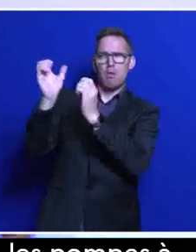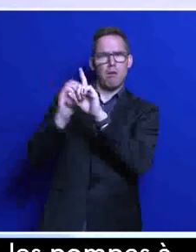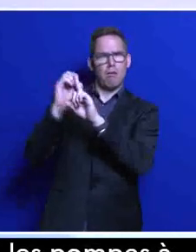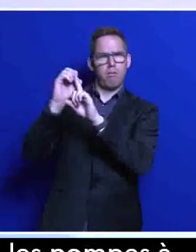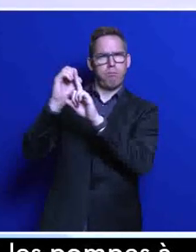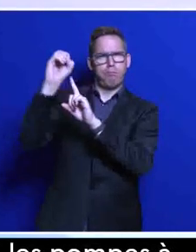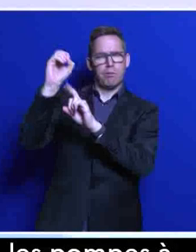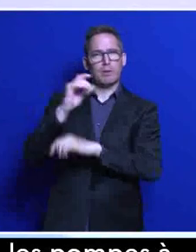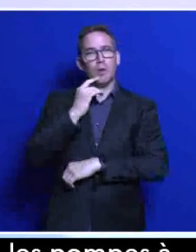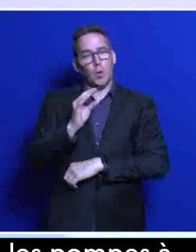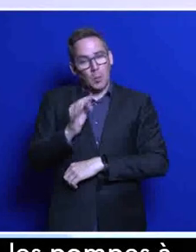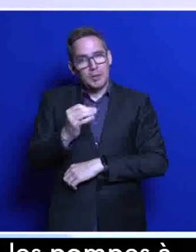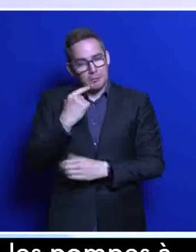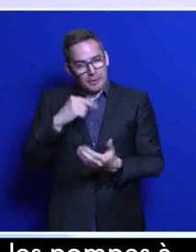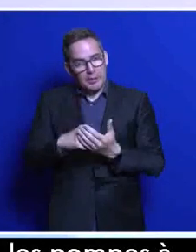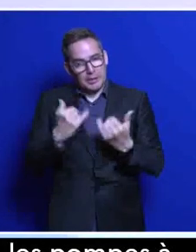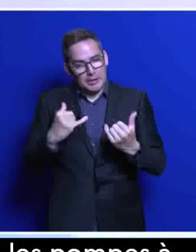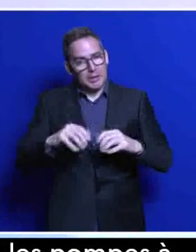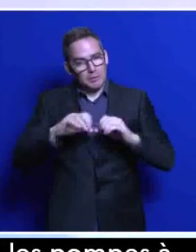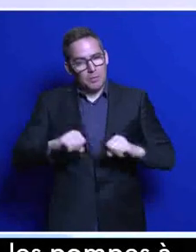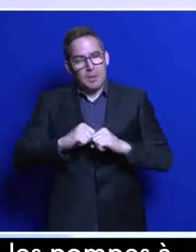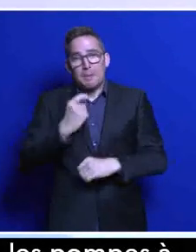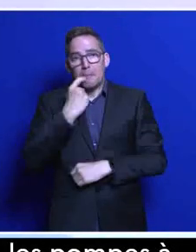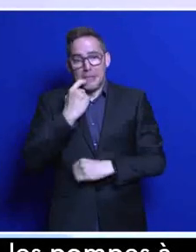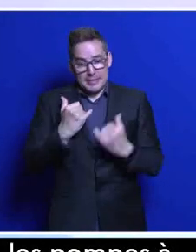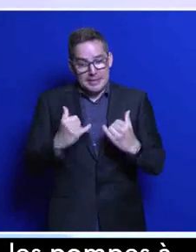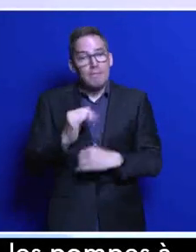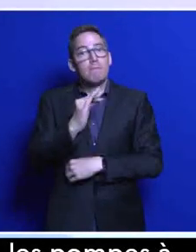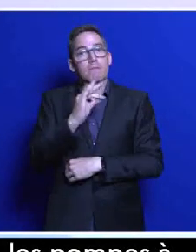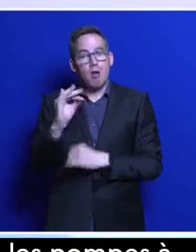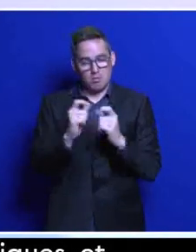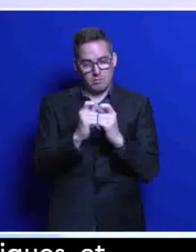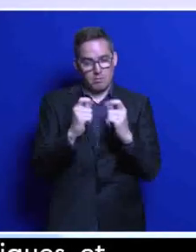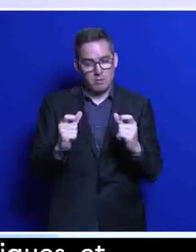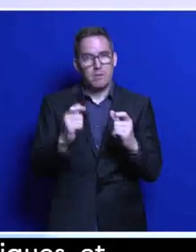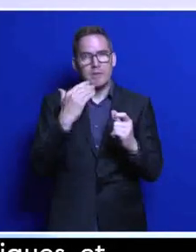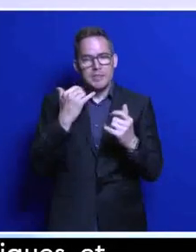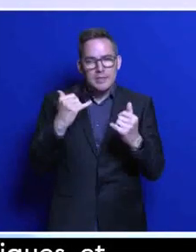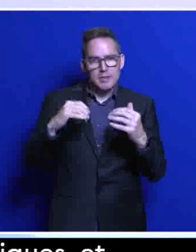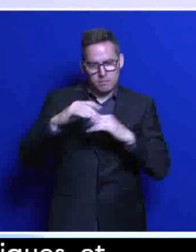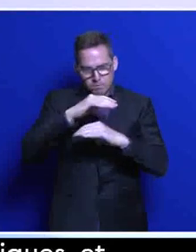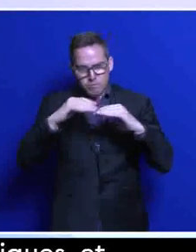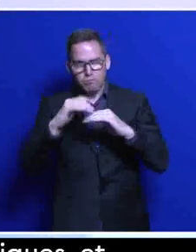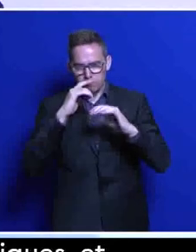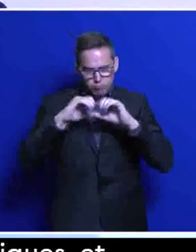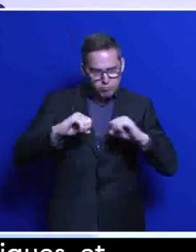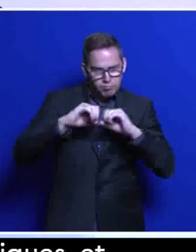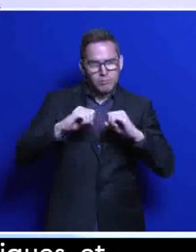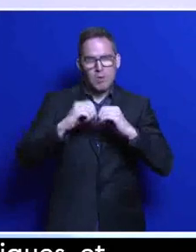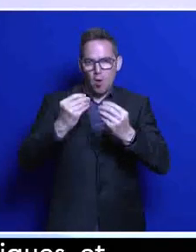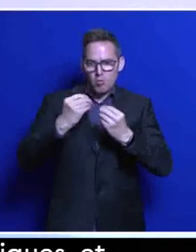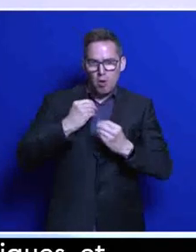Oui, il vaut mieux produire nos batteries, nos voitures électriques chez nous en France, dans des conditions environnementales les plus